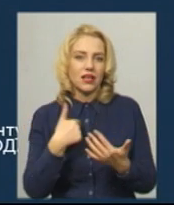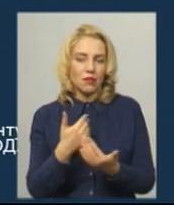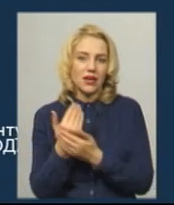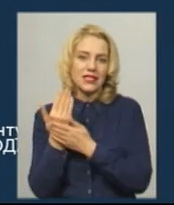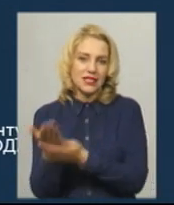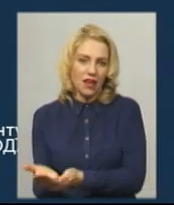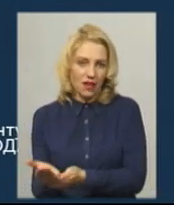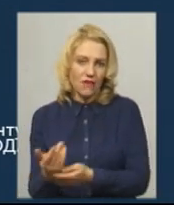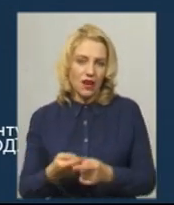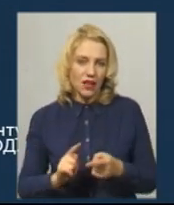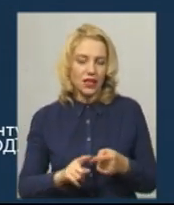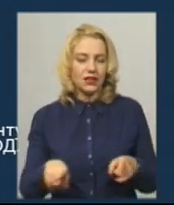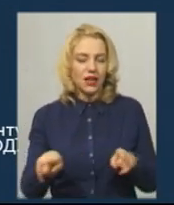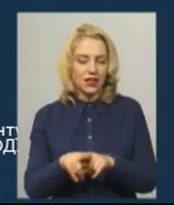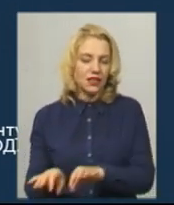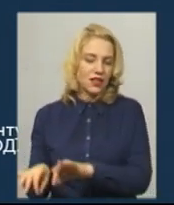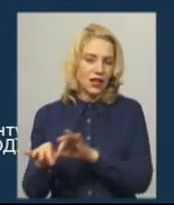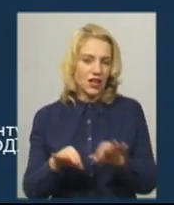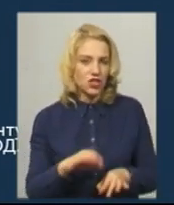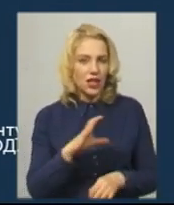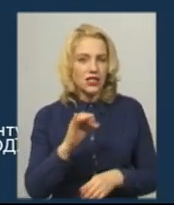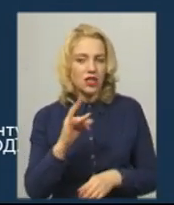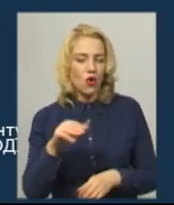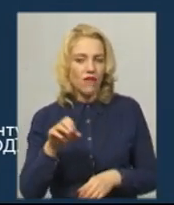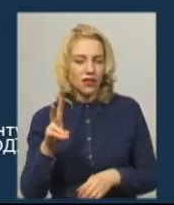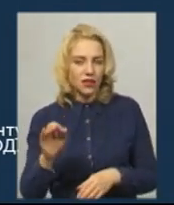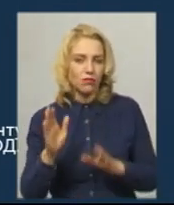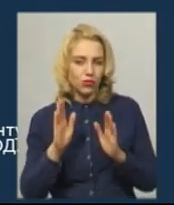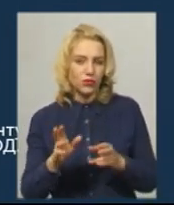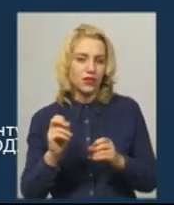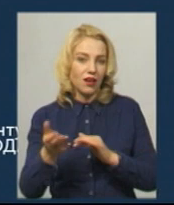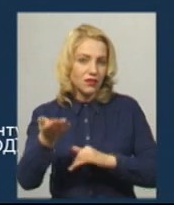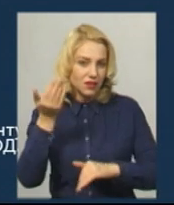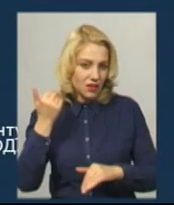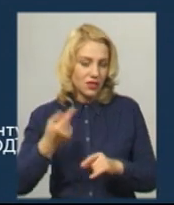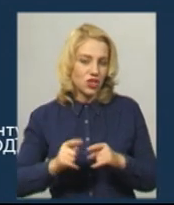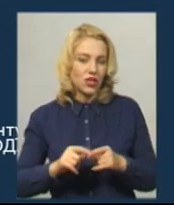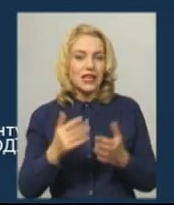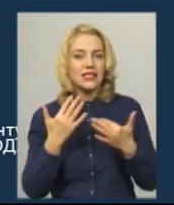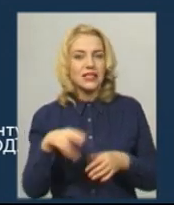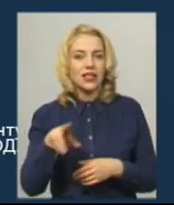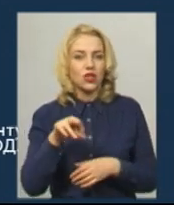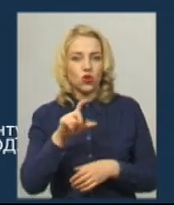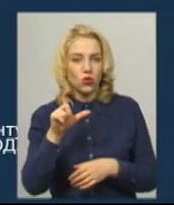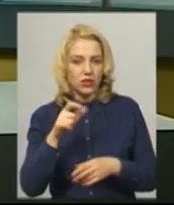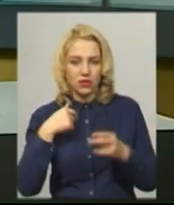по гуманітарці має зайти цієї сироватки так, як він заходив раніше. Скільки доз, я не знаю.